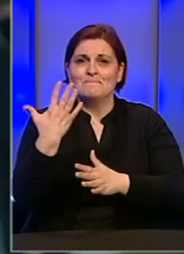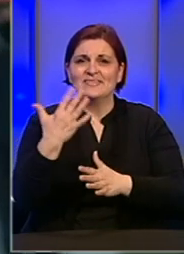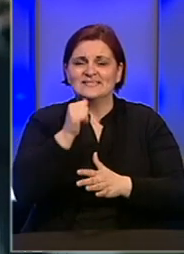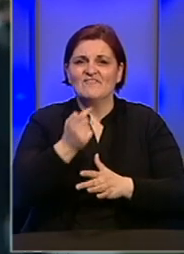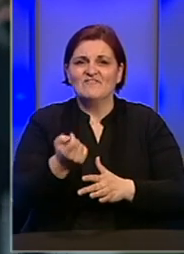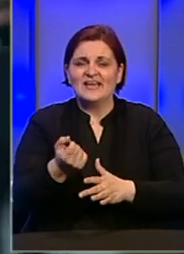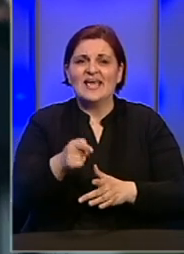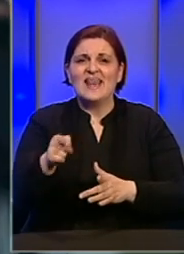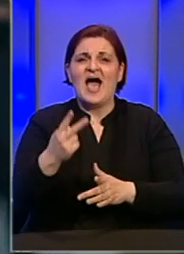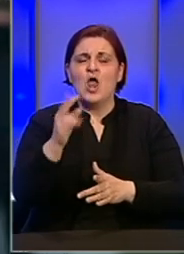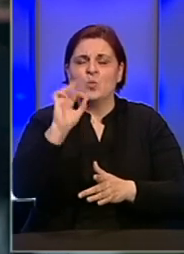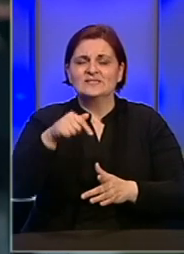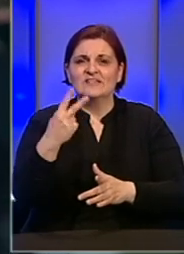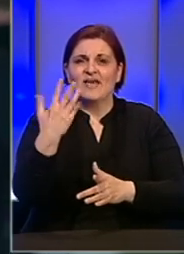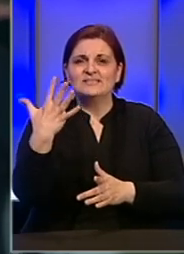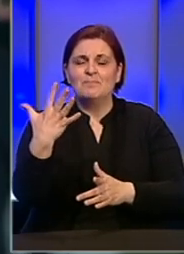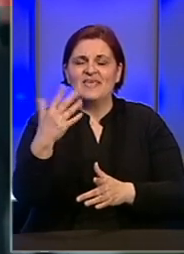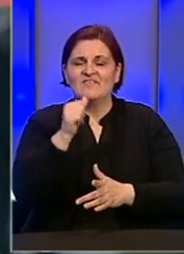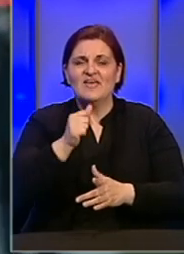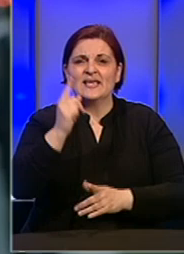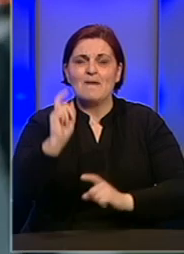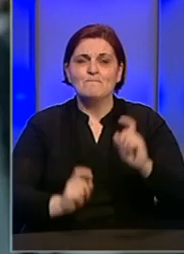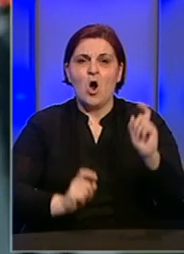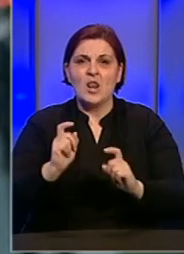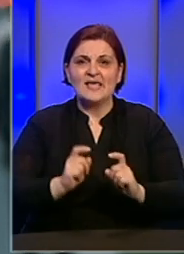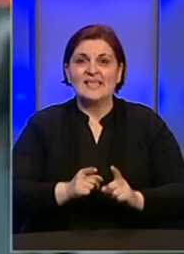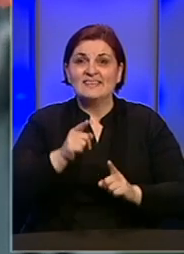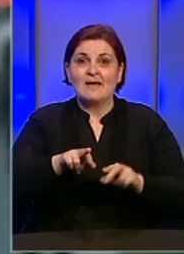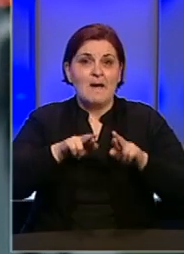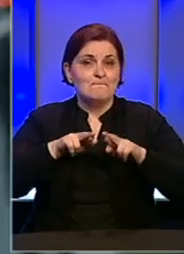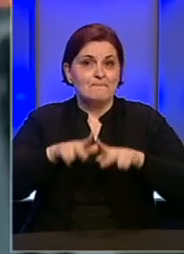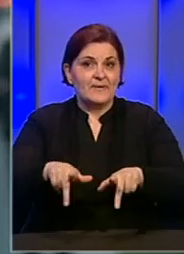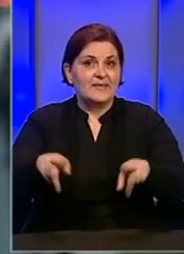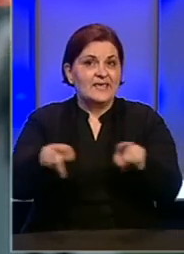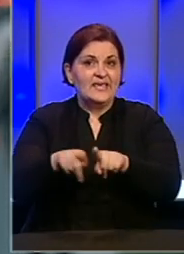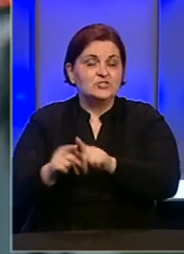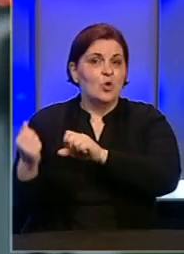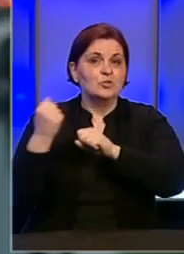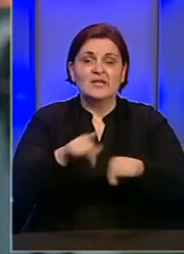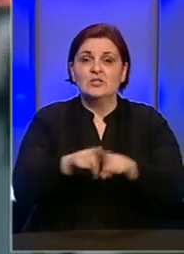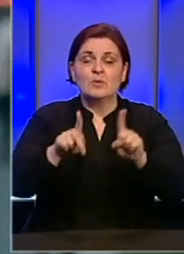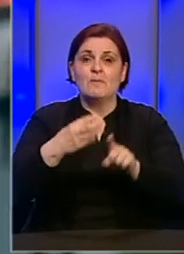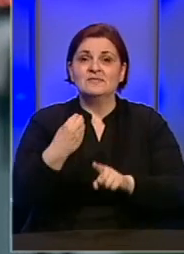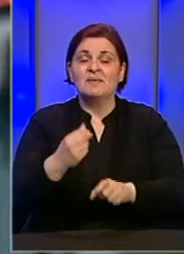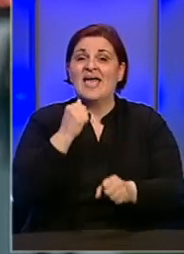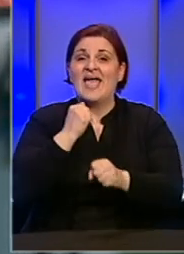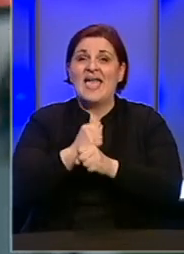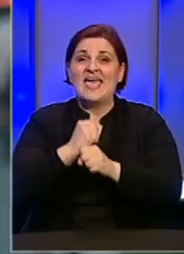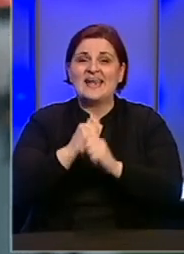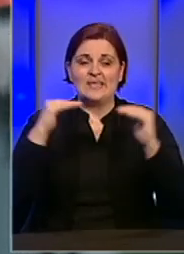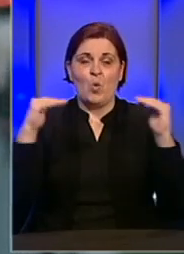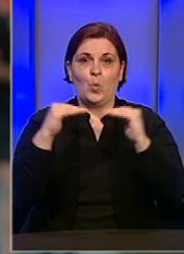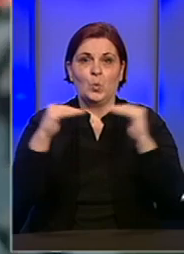na 25 feninga po litru. Takva identična uredba donese da je danas u Republici Srpskoj, dakle, radi se o